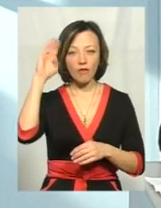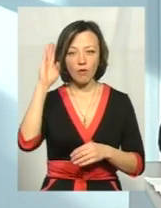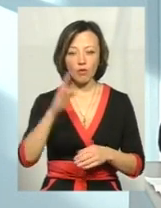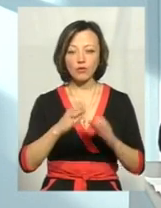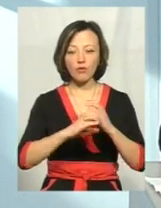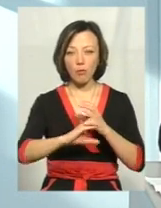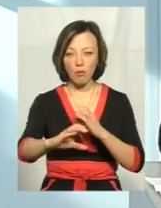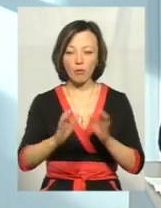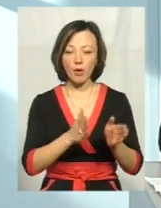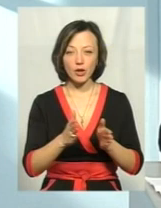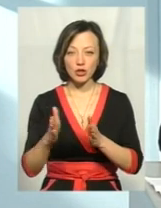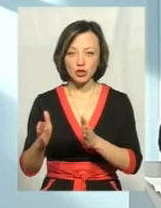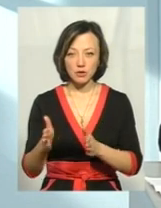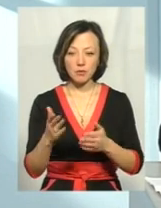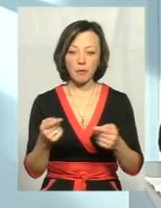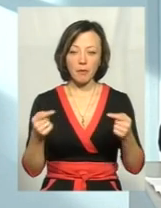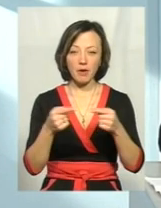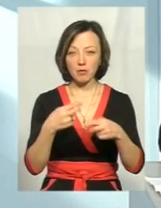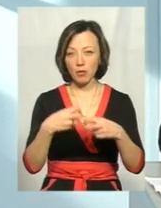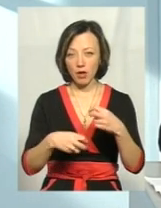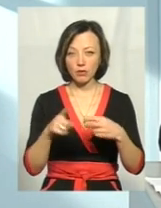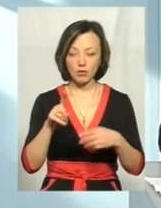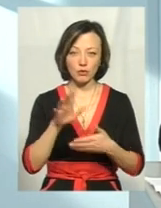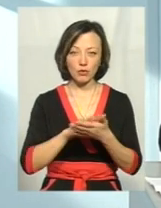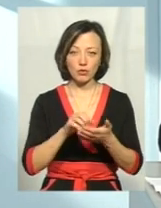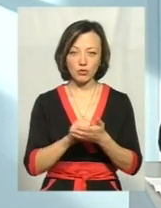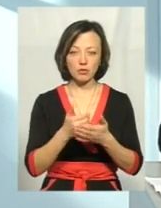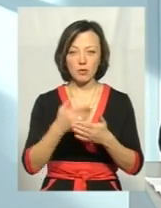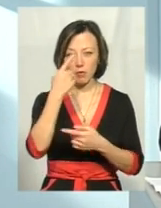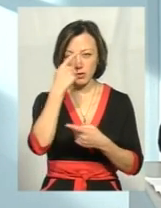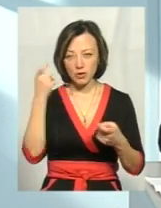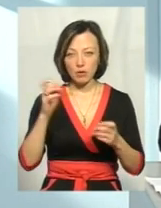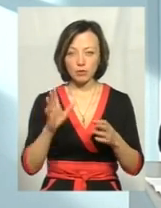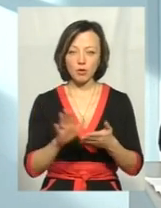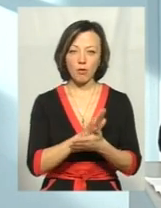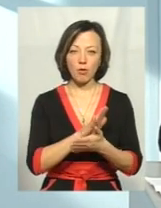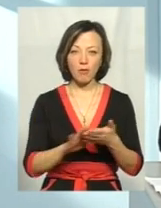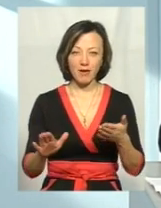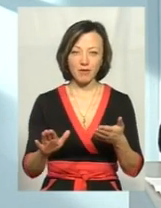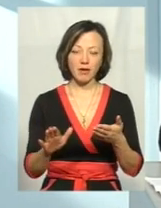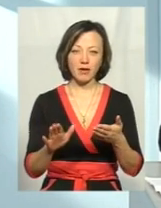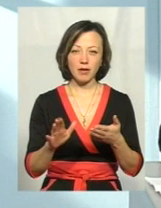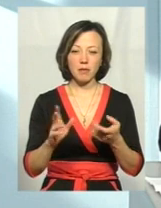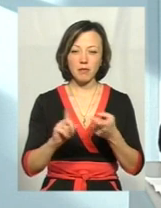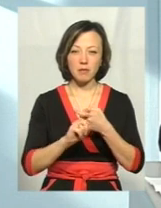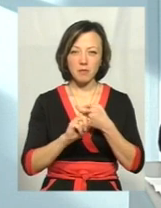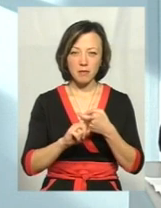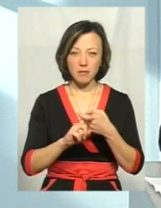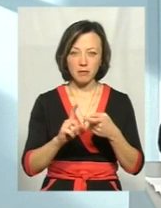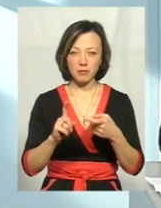мережі, тільки при певних поломках, тоді, коли попереджають населення, що буде промивка, буде обеззараження.